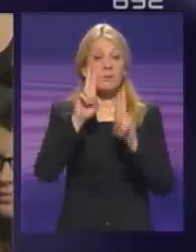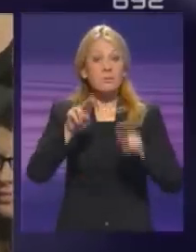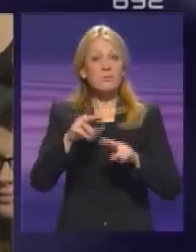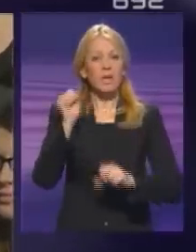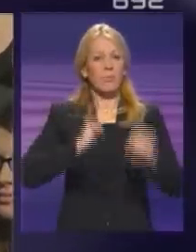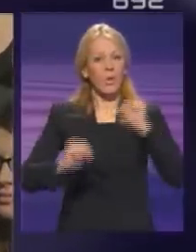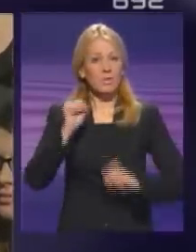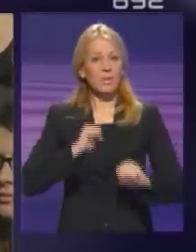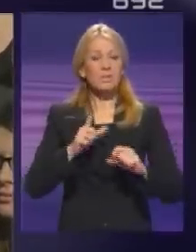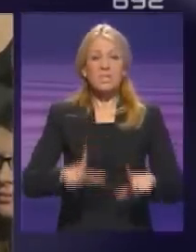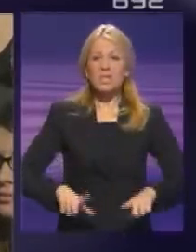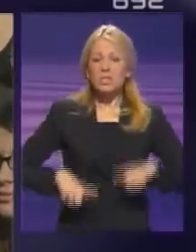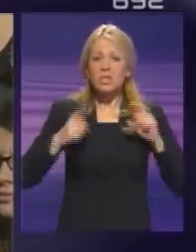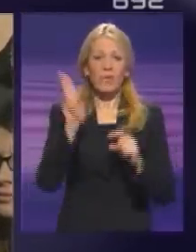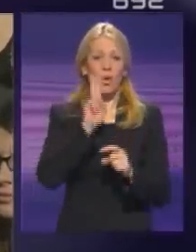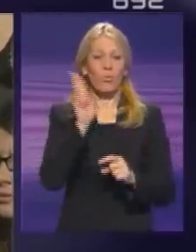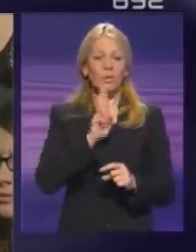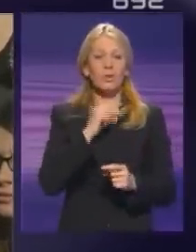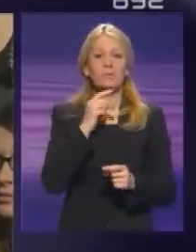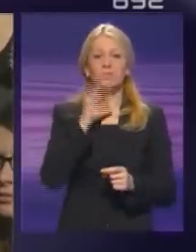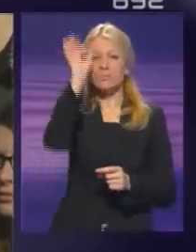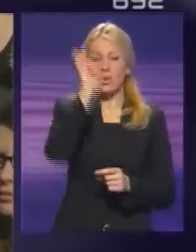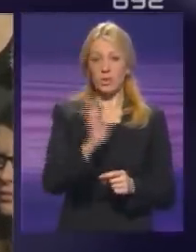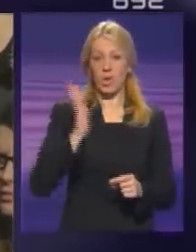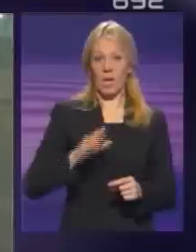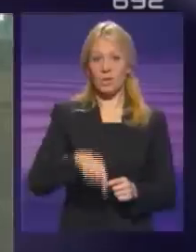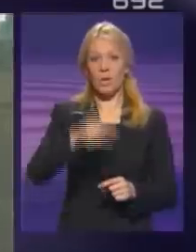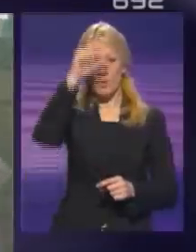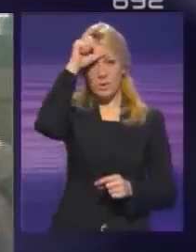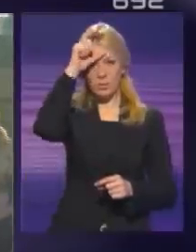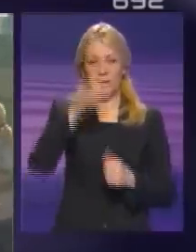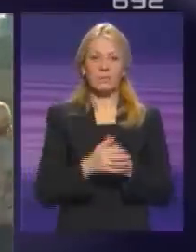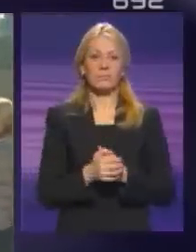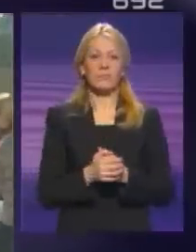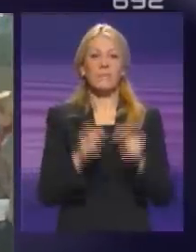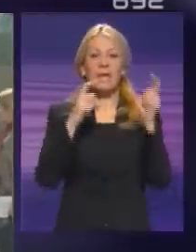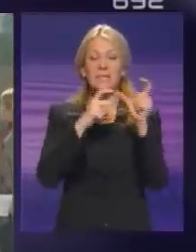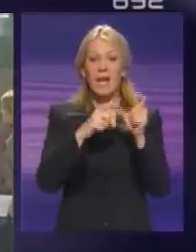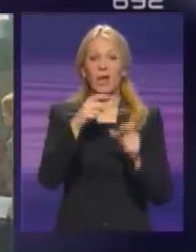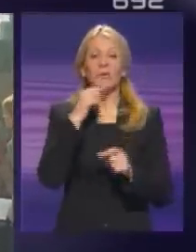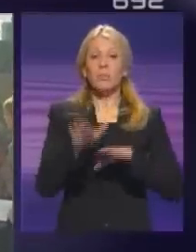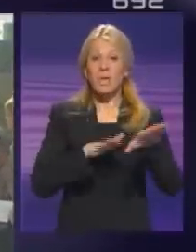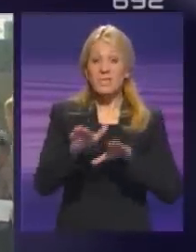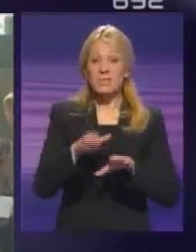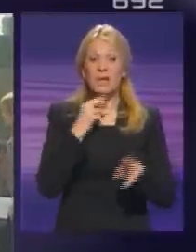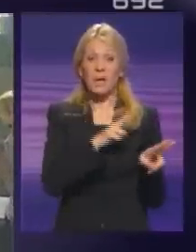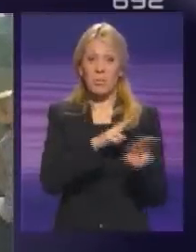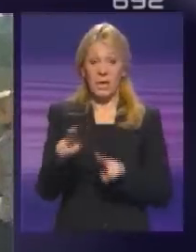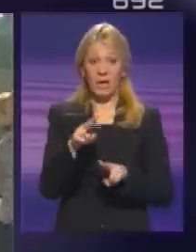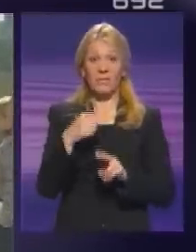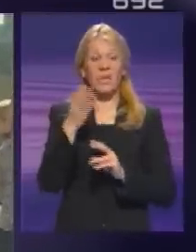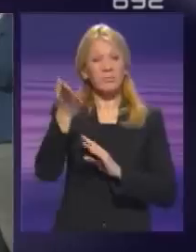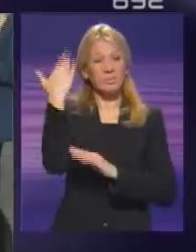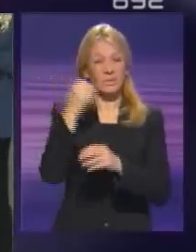posledice na život običnog, prosečnog građanina u Srbiji. Selaković, ministar pravde u prethodnoj vladi, rekao je da su